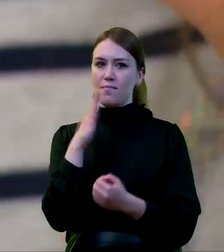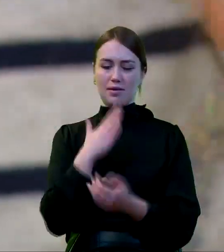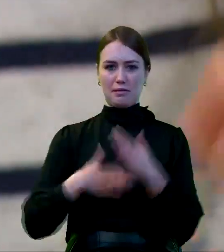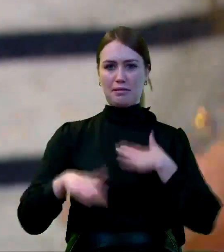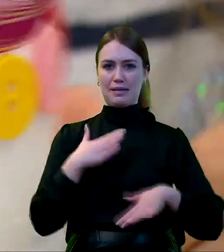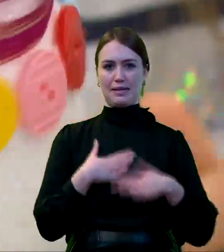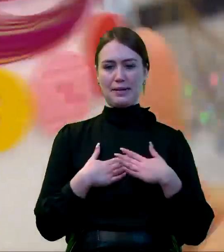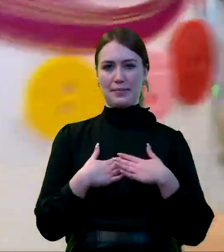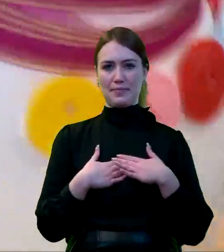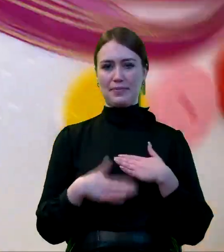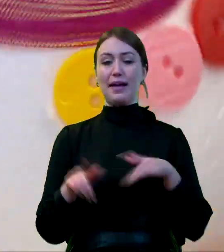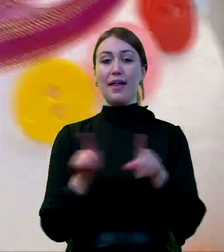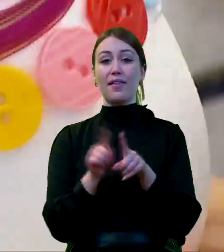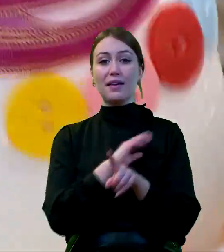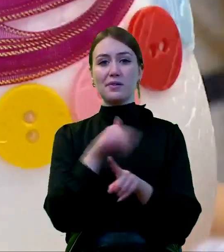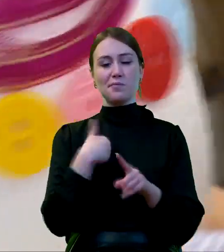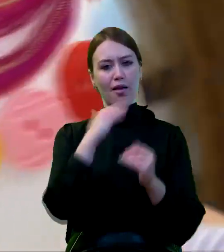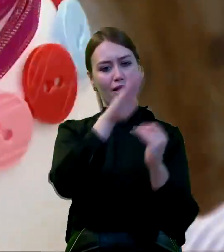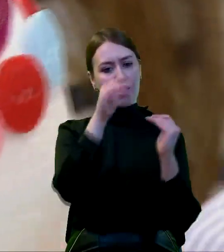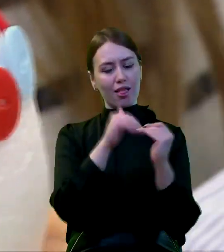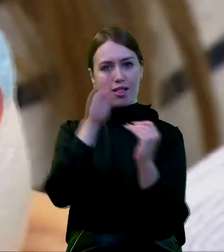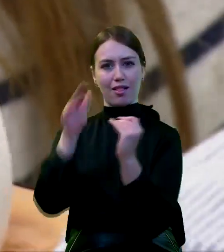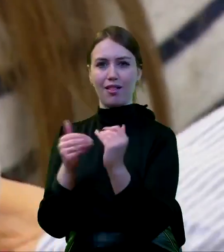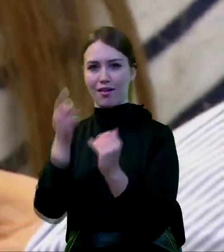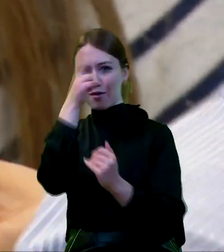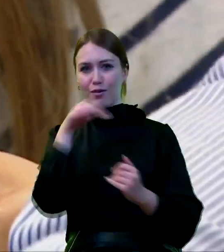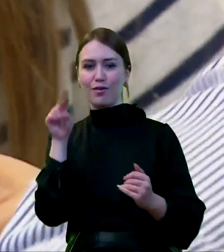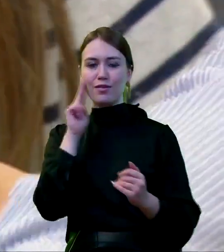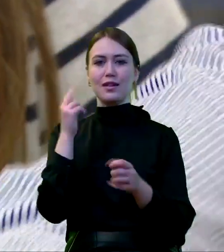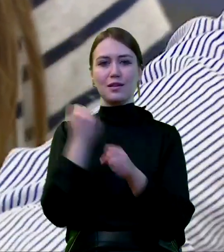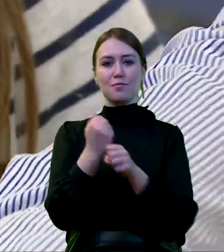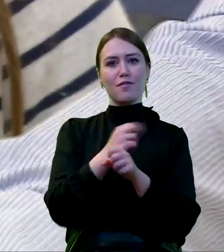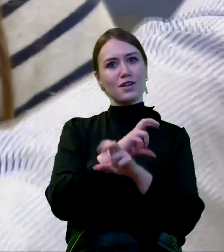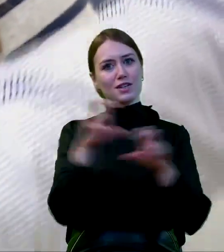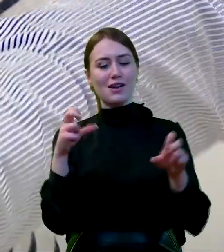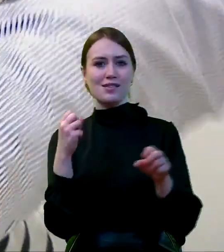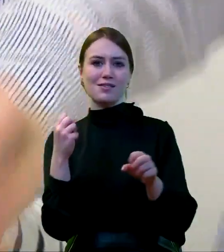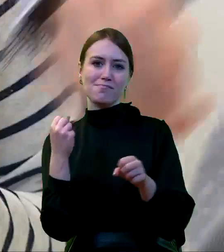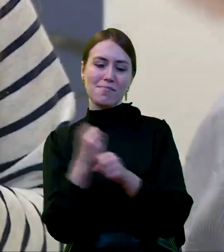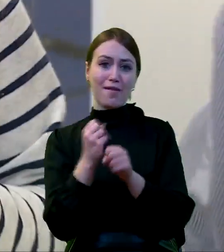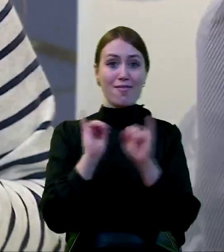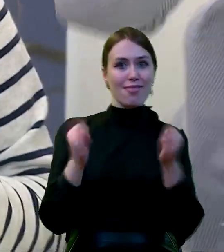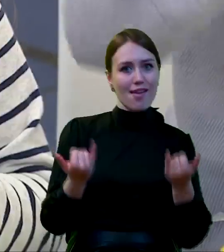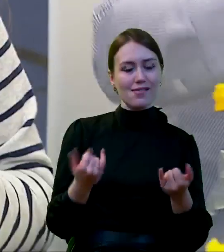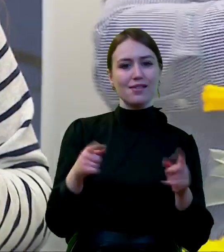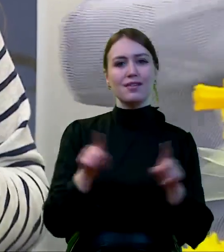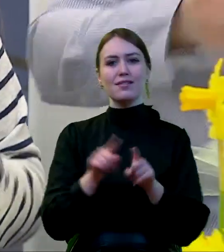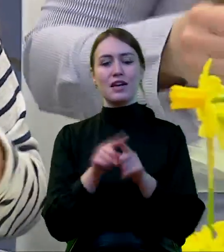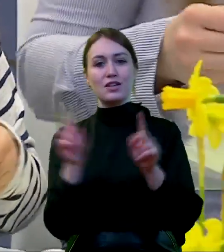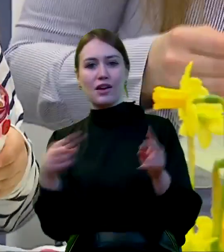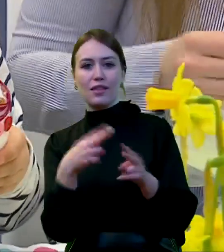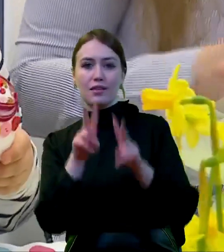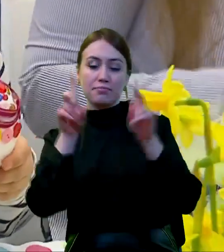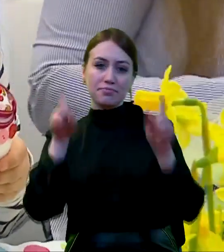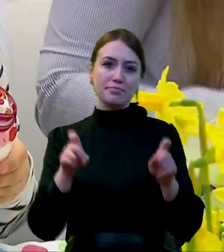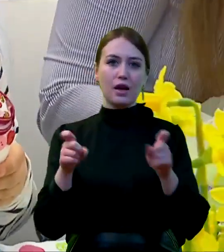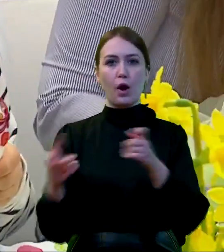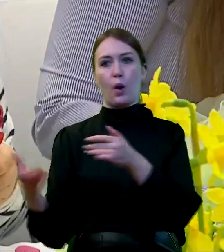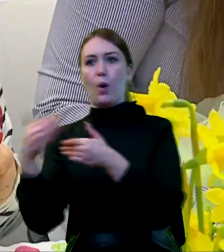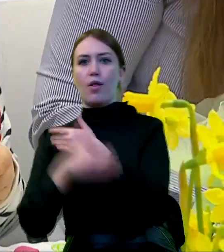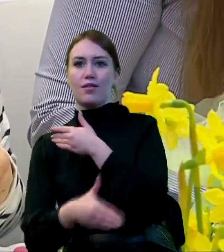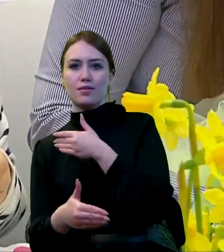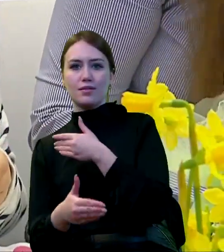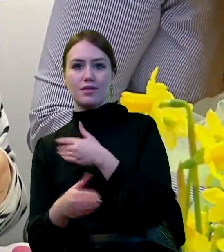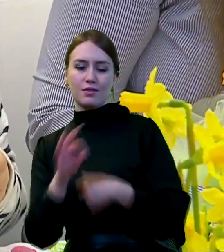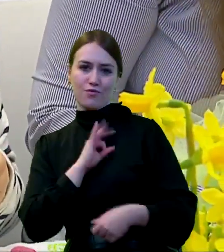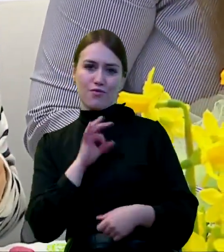się cieszymy. Również to elastyczne podejście dla rodziców do czasu pracy, do momentu rozpoczynania czy kończenia